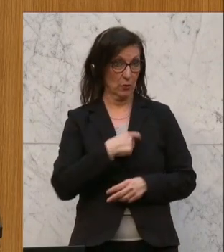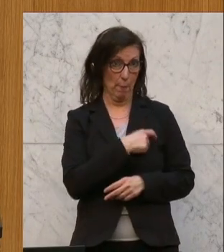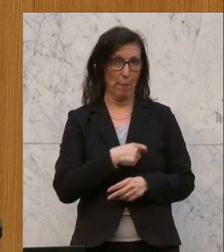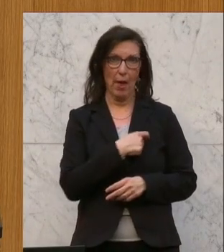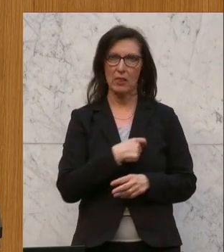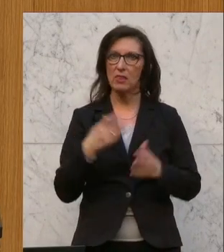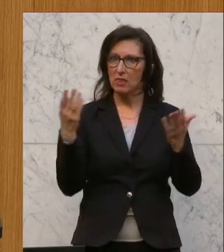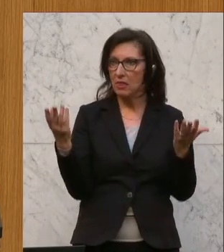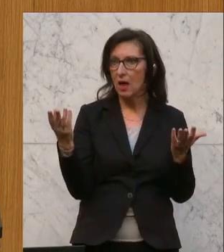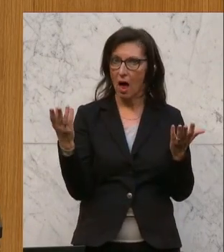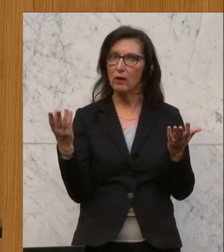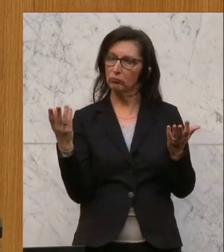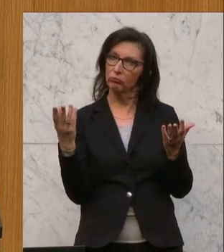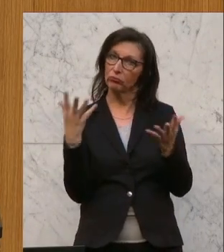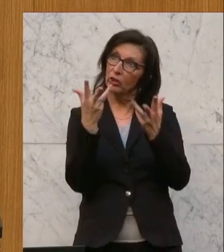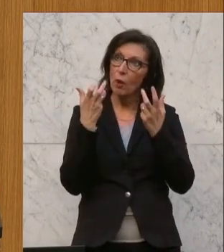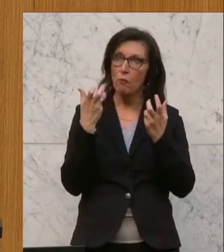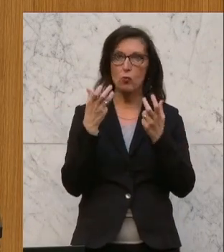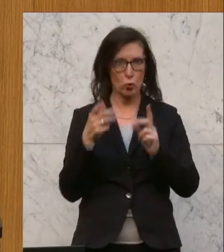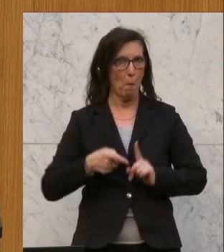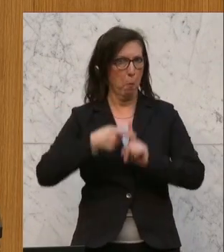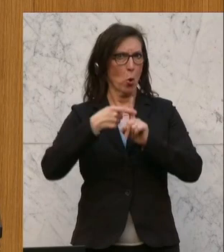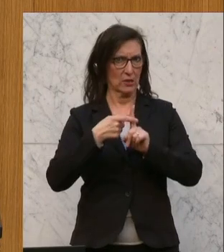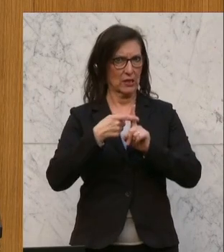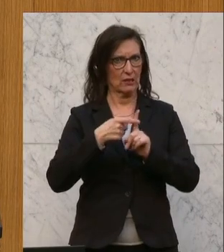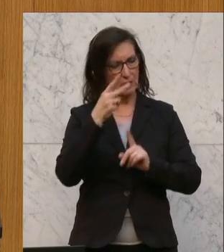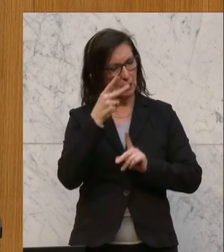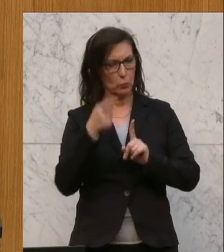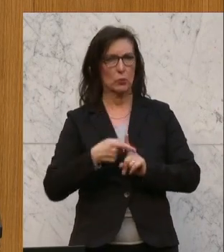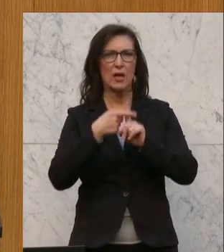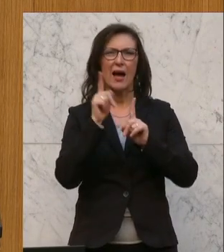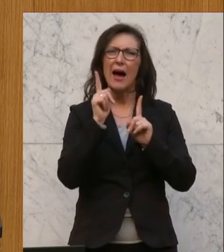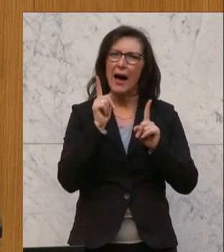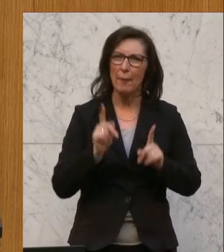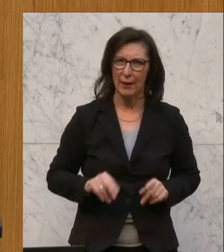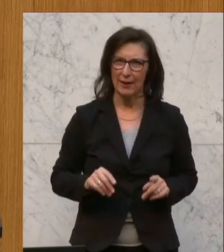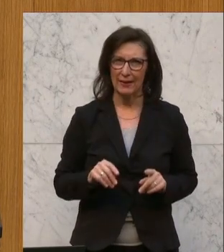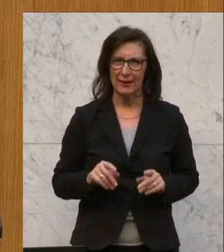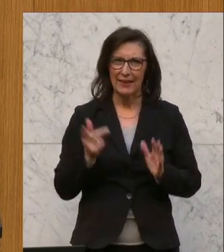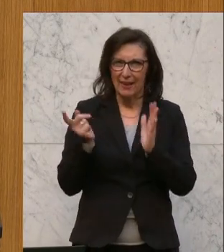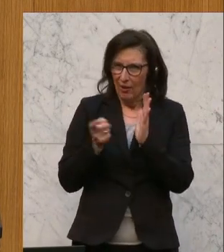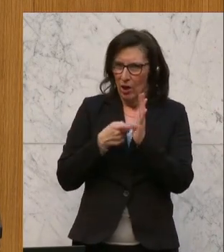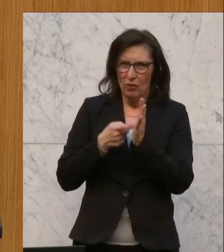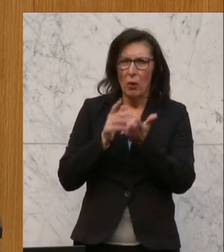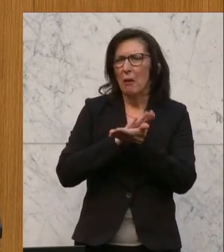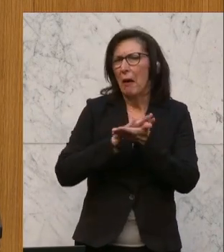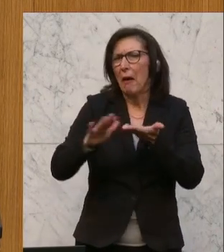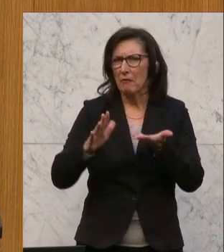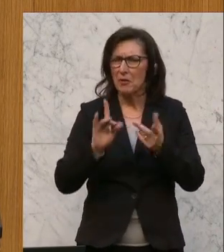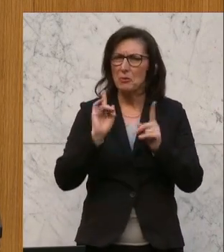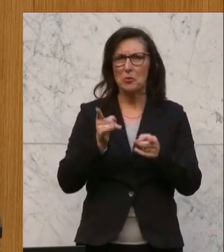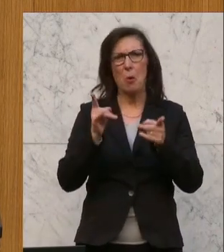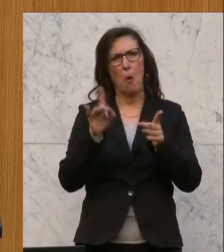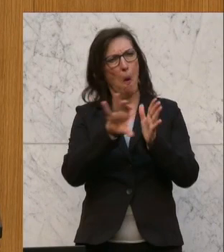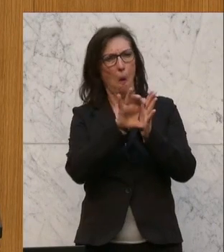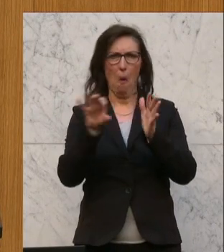zwar grundsätzlich offenbar positiv gegenüberstehen. Jetzt ist es aber so, dass diese simple Forderung nach einem Online